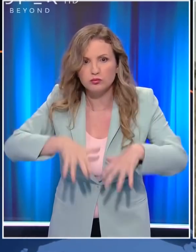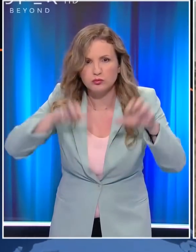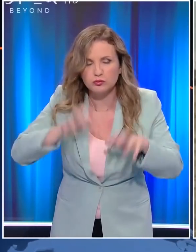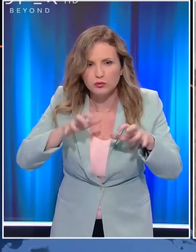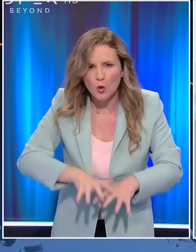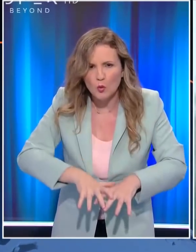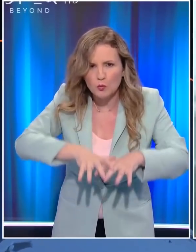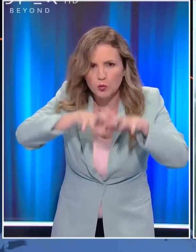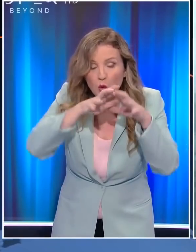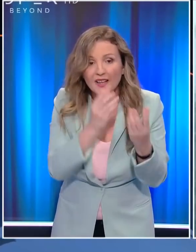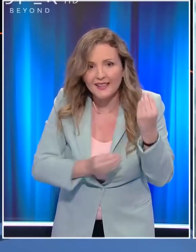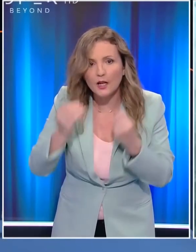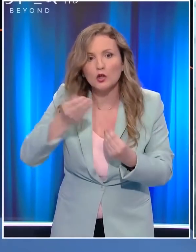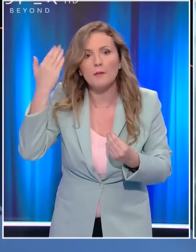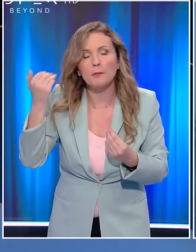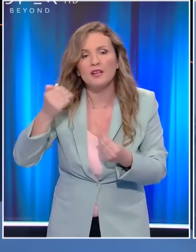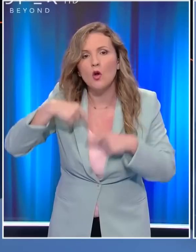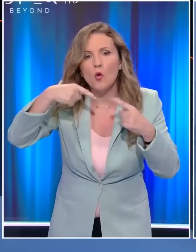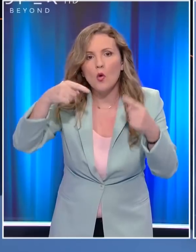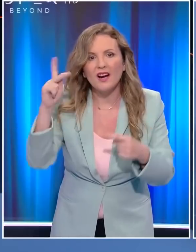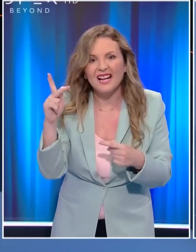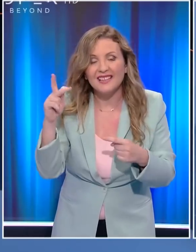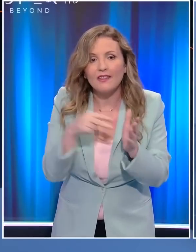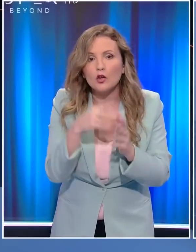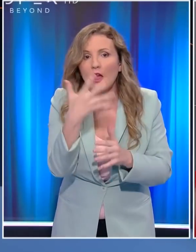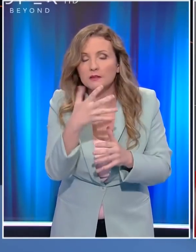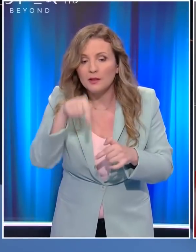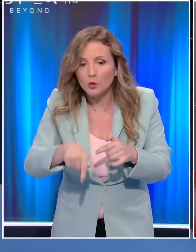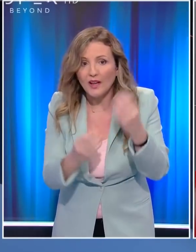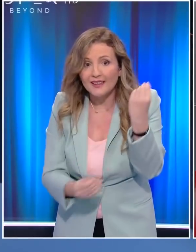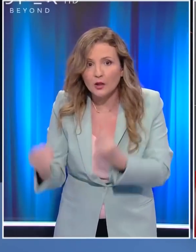χειρότερες από τον Τιφώνα Κατρίνα που έπληξε τη Νέα Ρολεάνη το 2005.